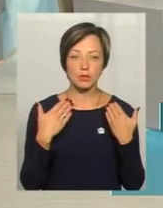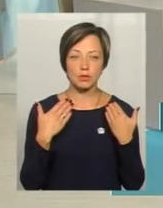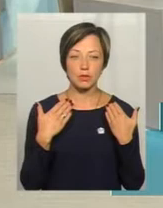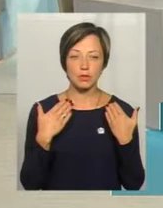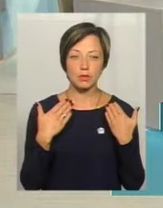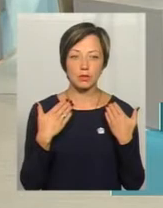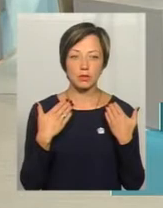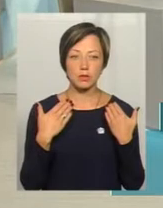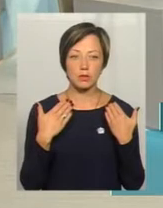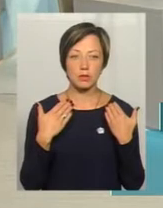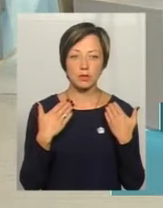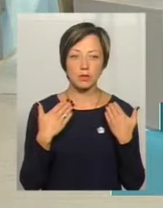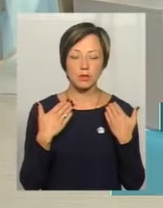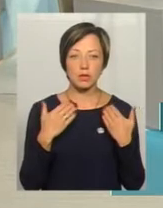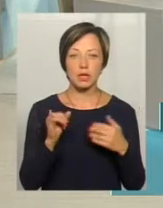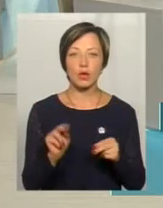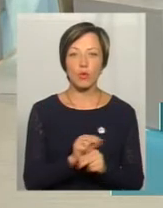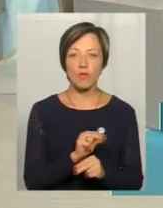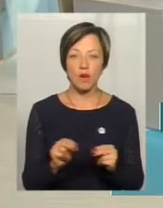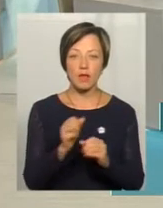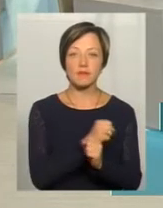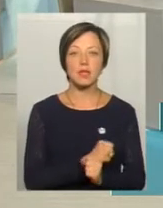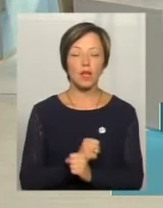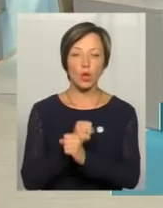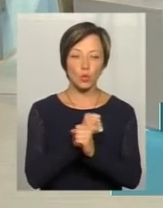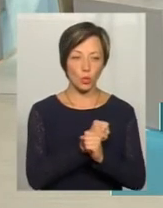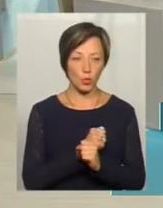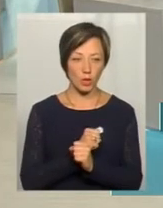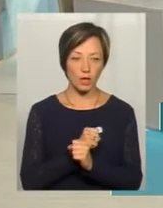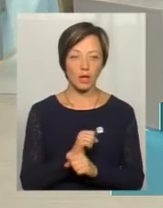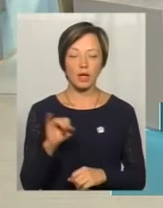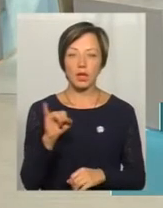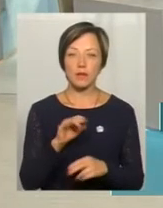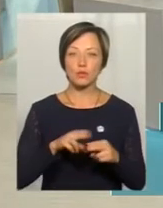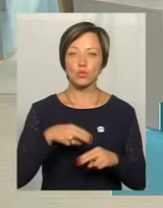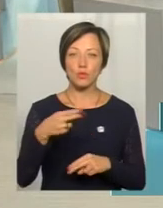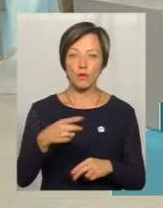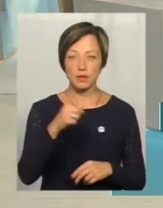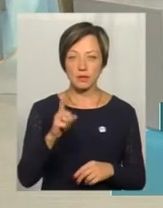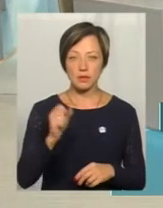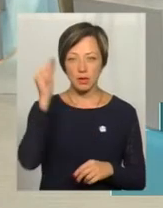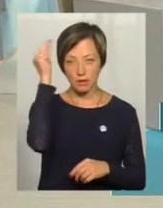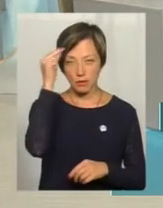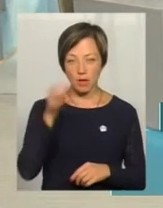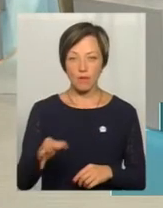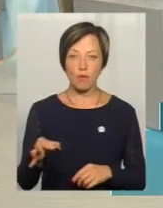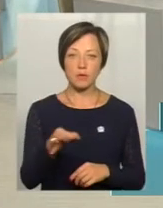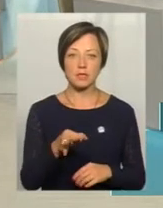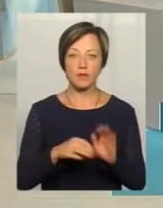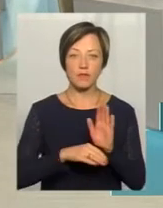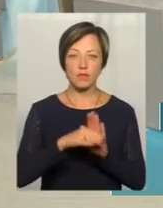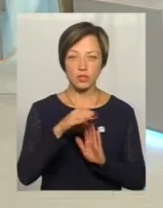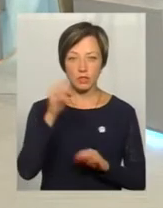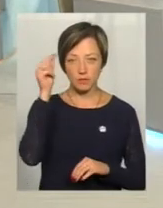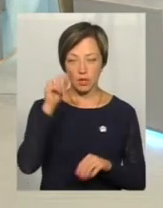відпочинок і лікування в санаторіях. І відшкодування за навчання в обласних, вищих